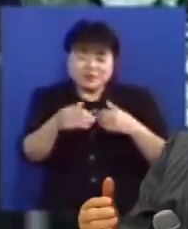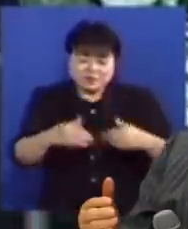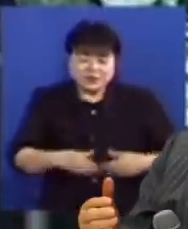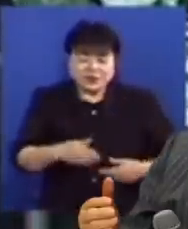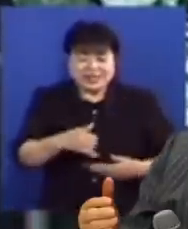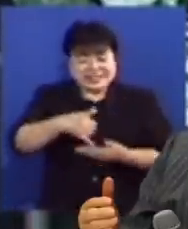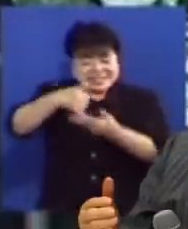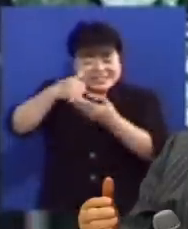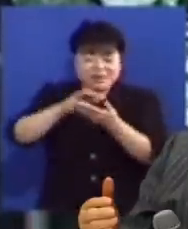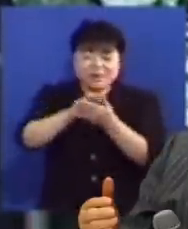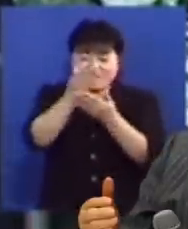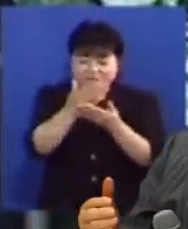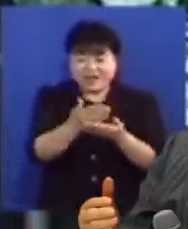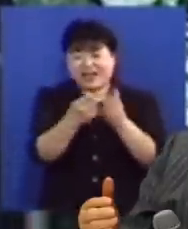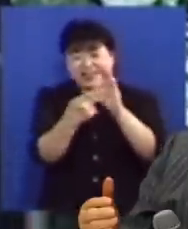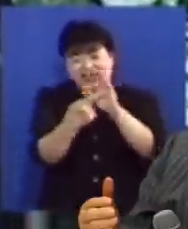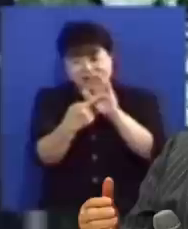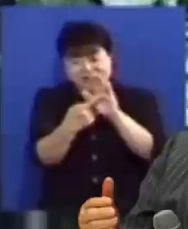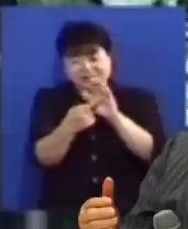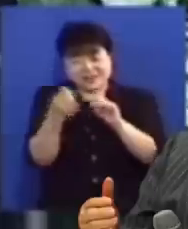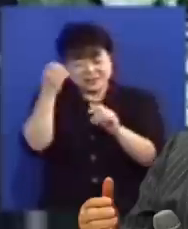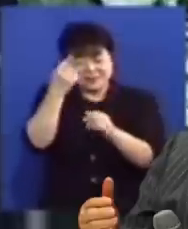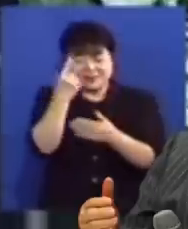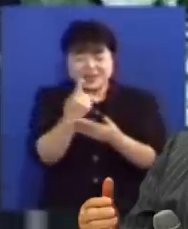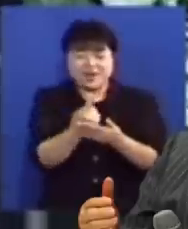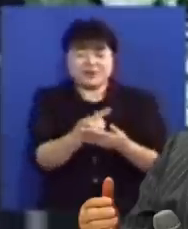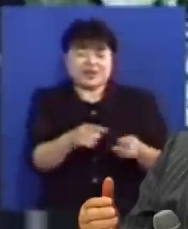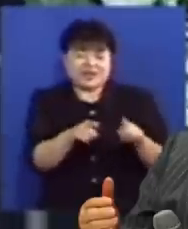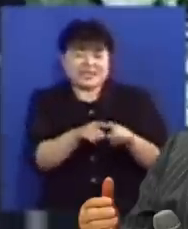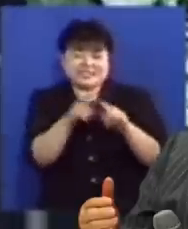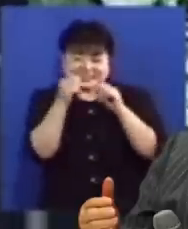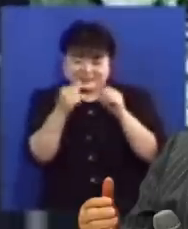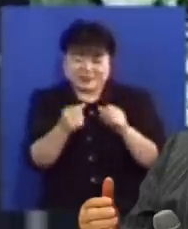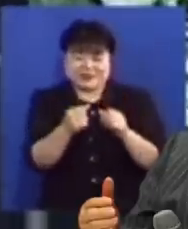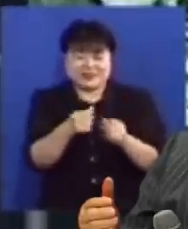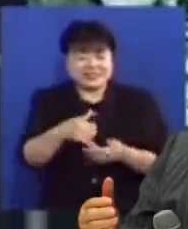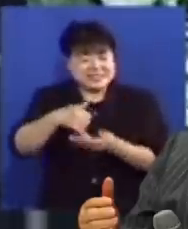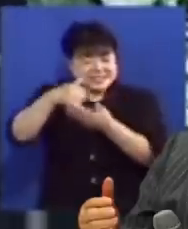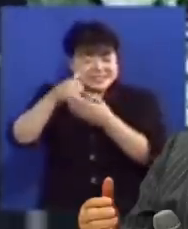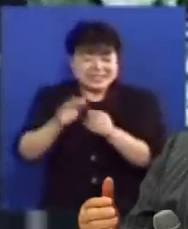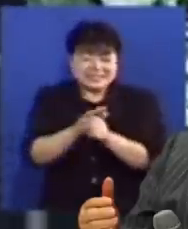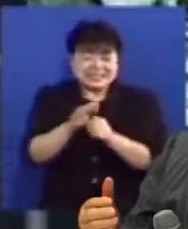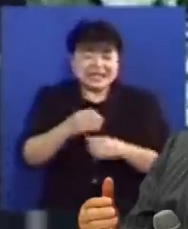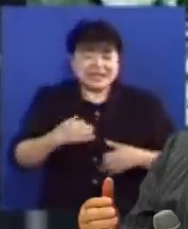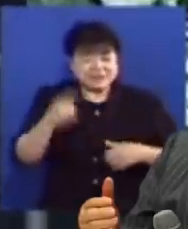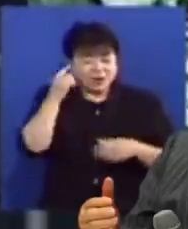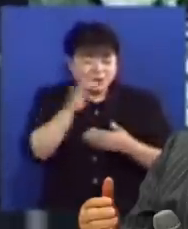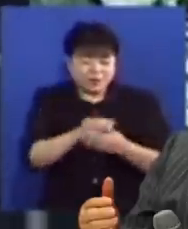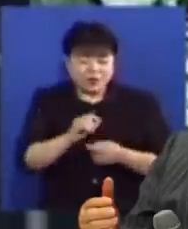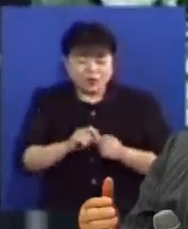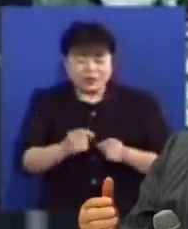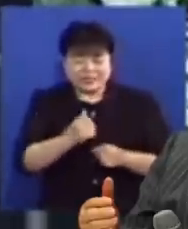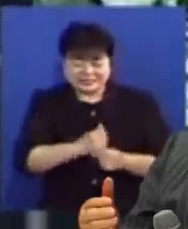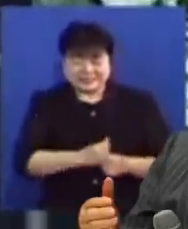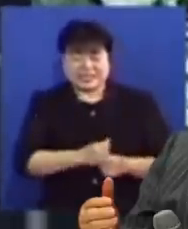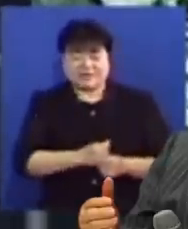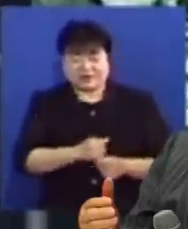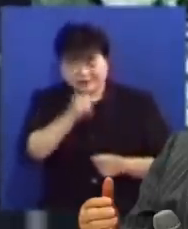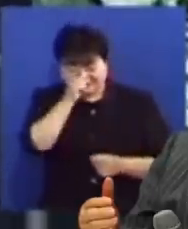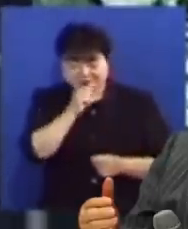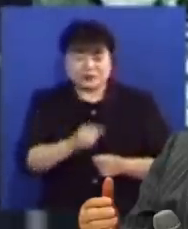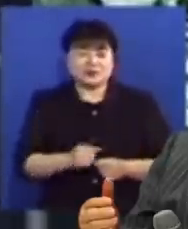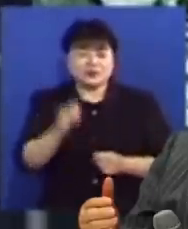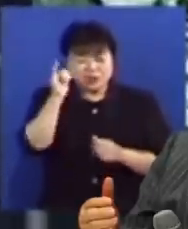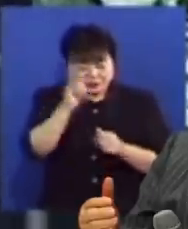인격적인 변화가 다가오는 것입니다 성령이 같이 계시면 이러한 인격 사랑과 희락과 화평과 오래참음과 자비와 양성과